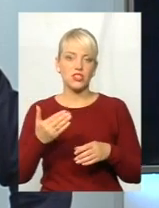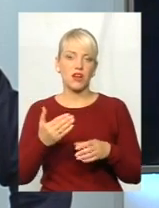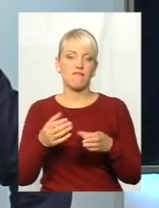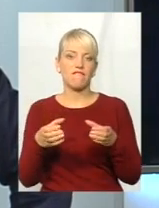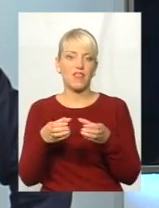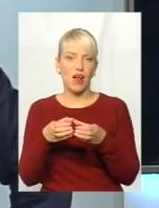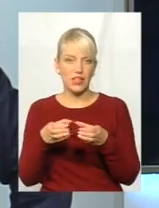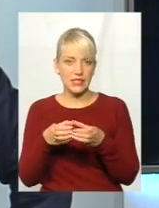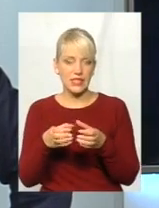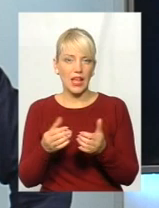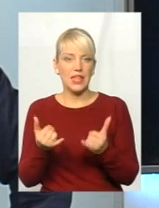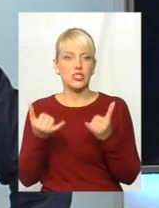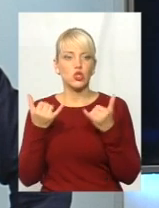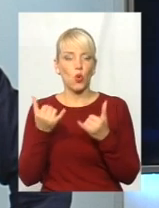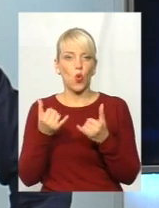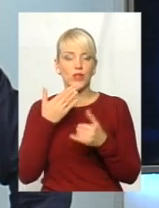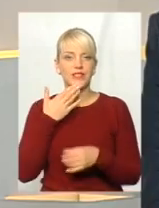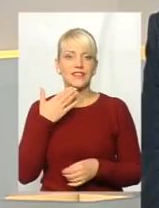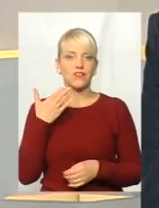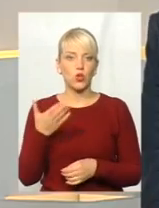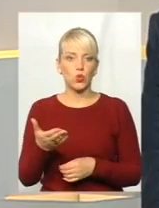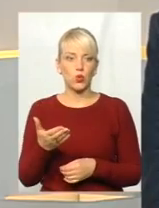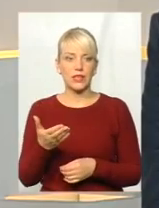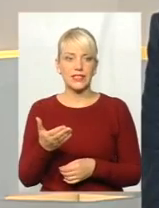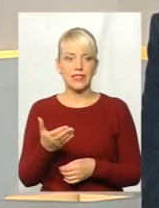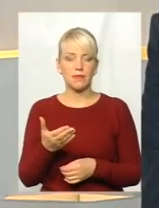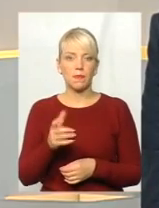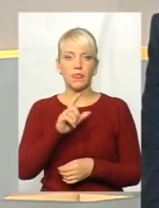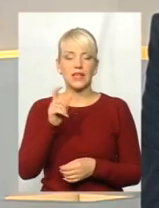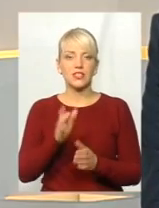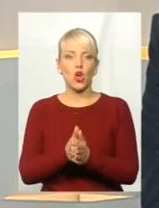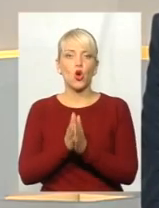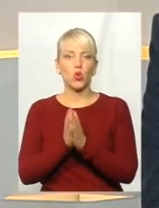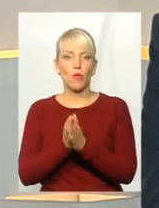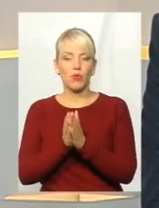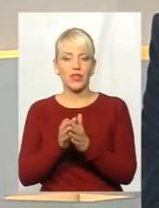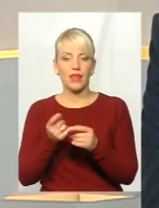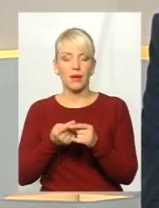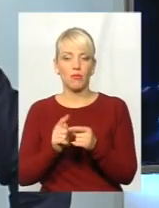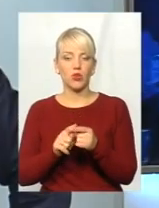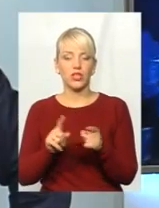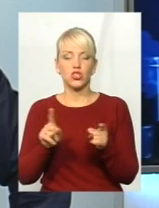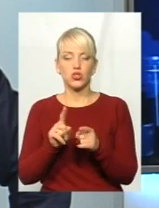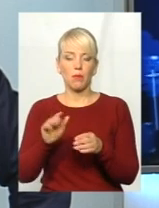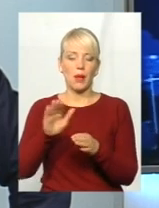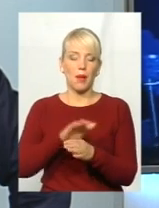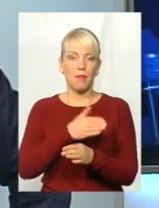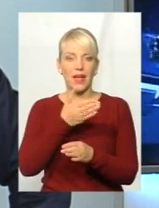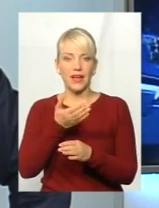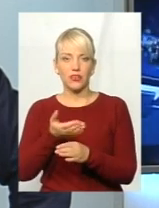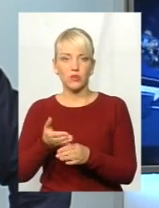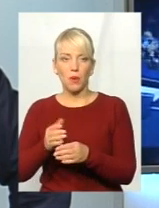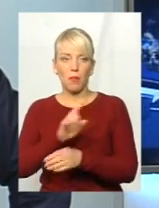сьогодні звернулася з клопотанням про те, аби перерозподілили